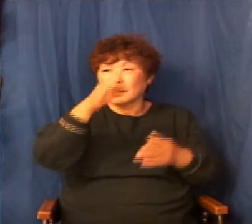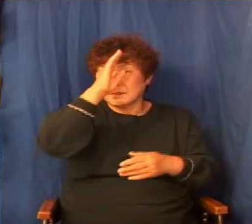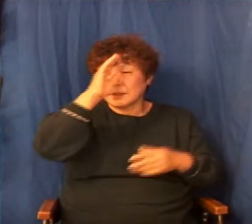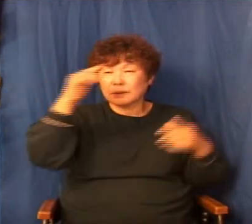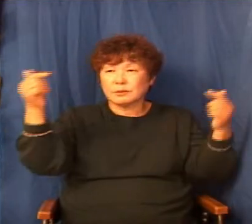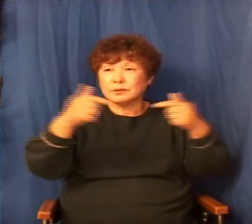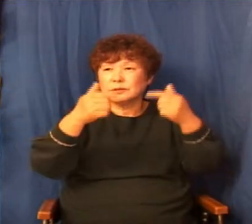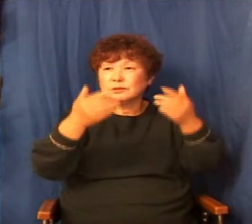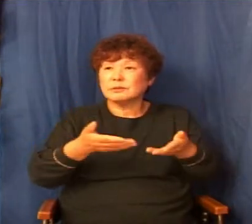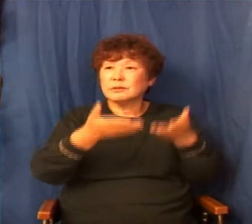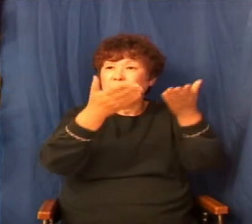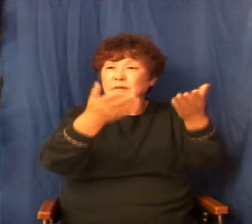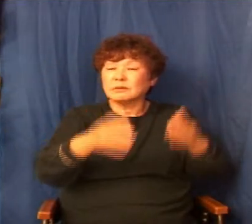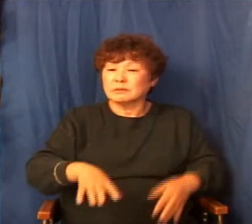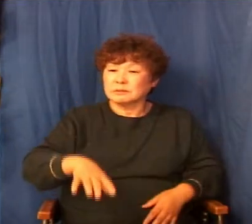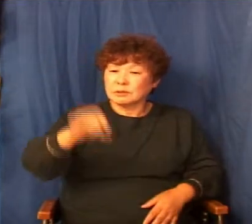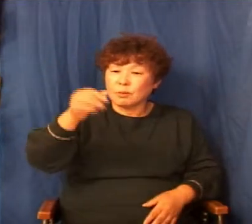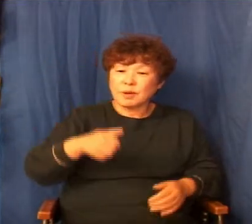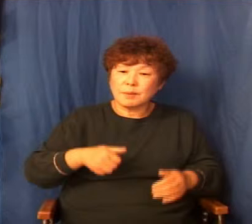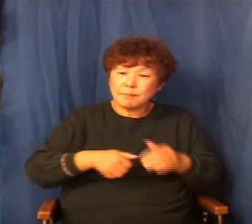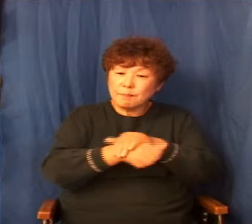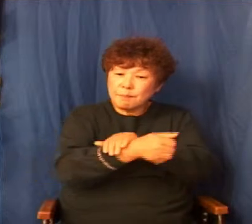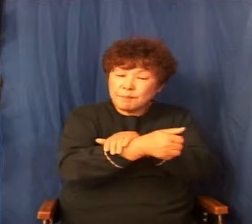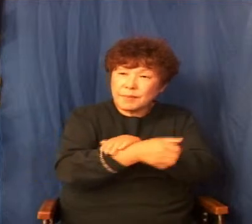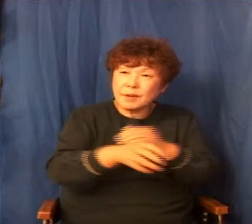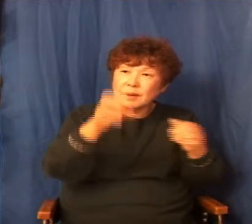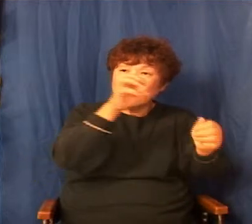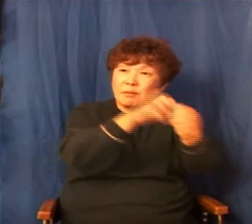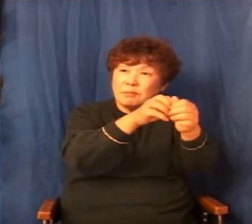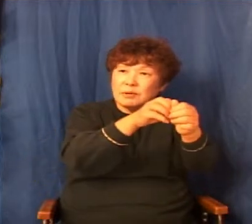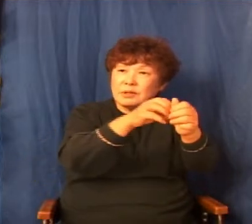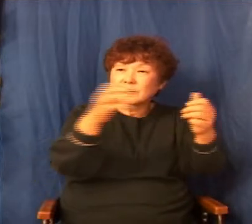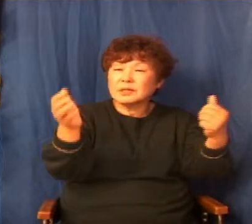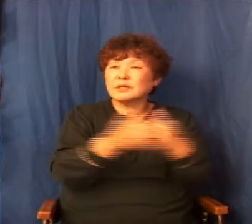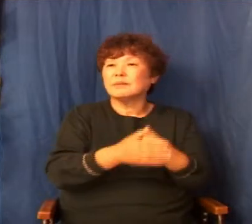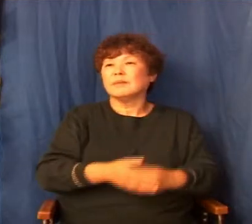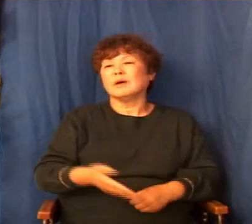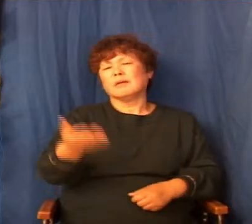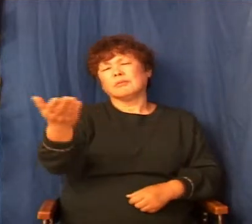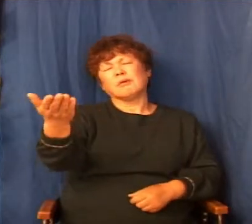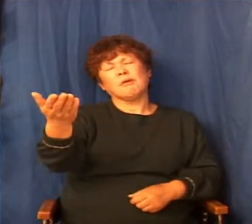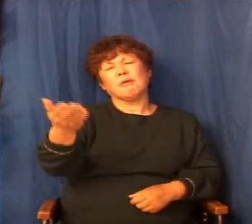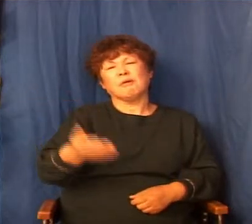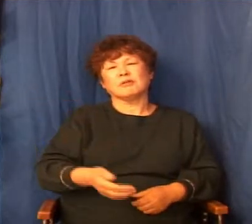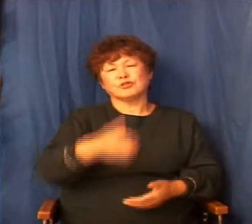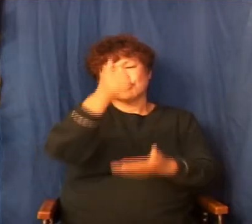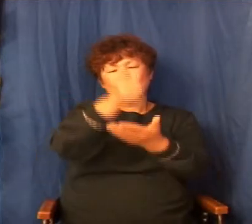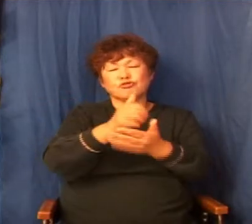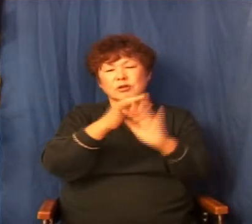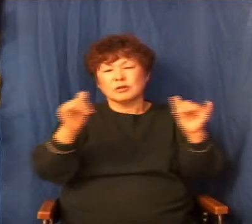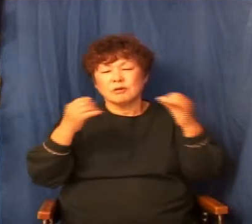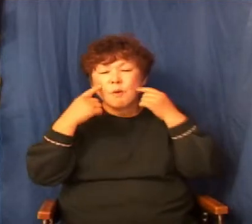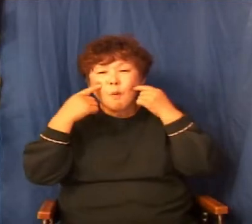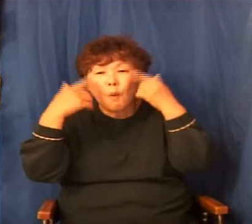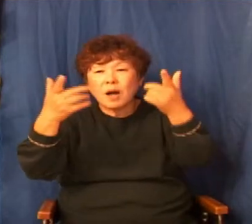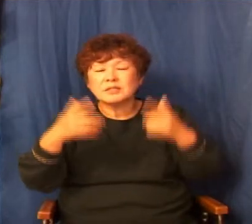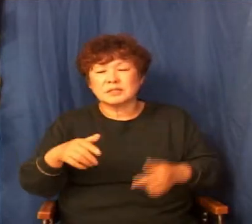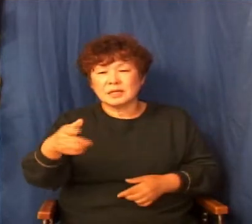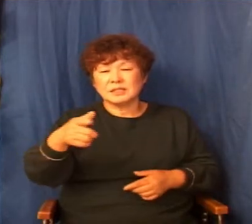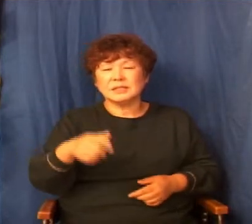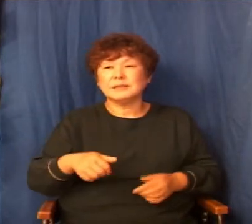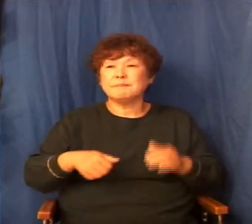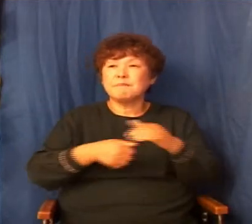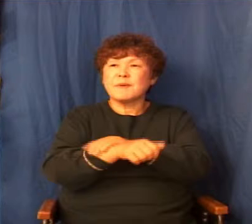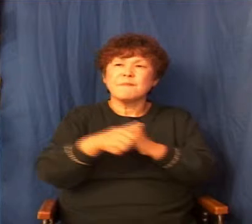사람들이 처음에는 뱀에 물렸는데 뱀에 물렸으니까 야 당신 죄인이 확실하네 이 뱀에 물리면 꼼짝없이